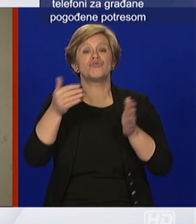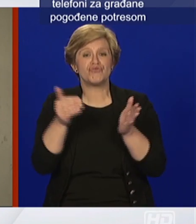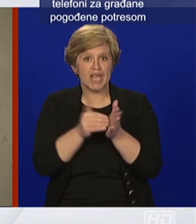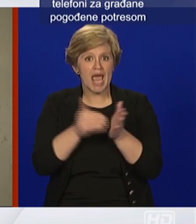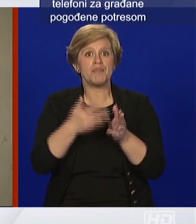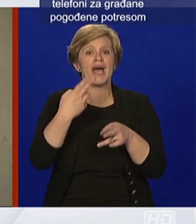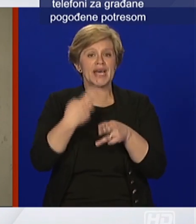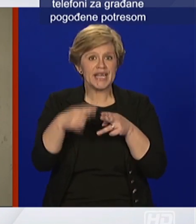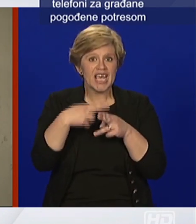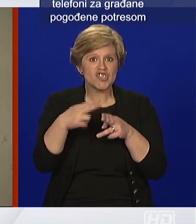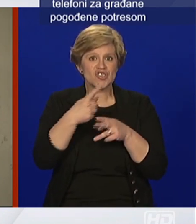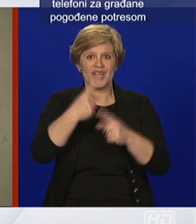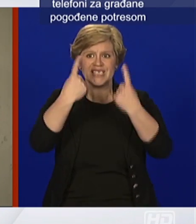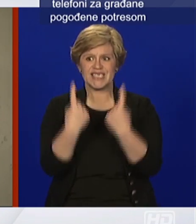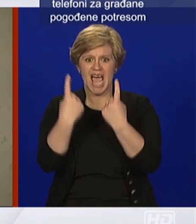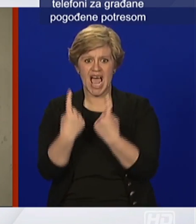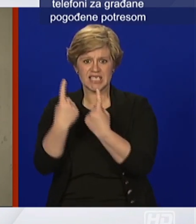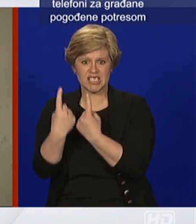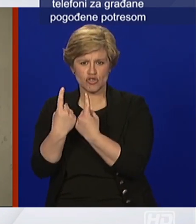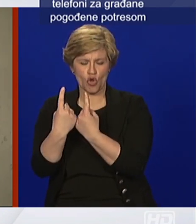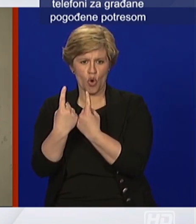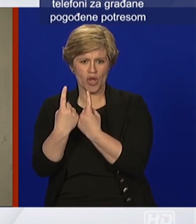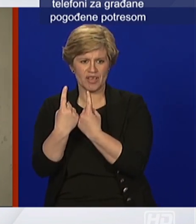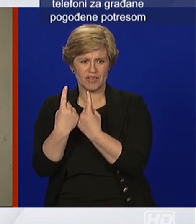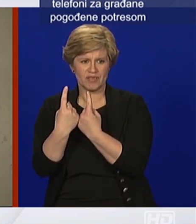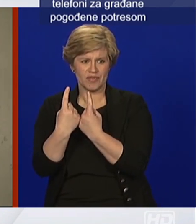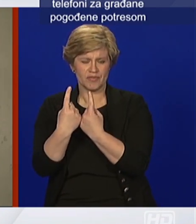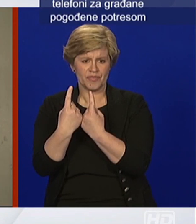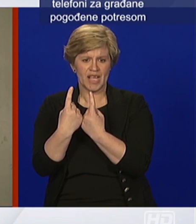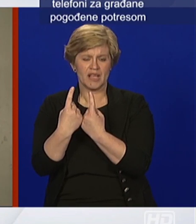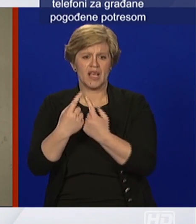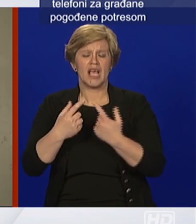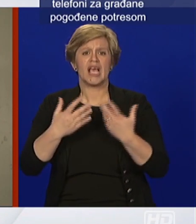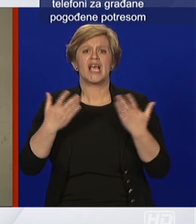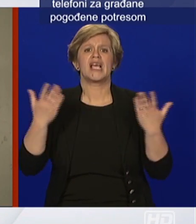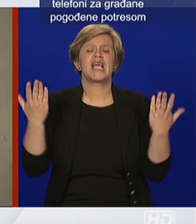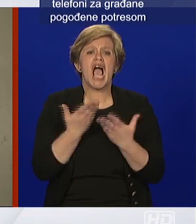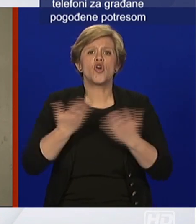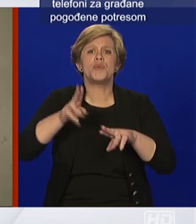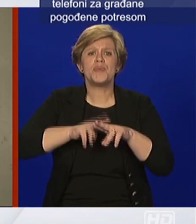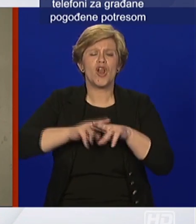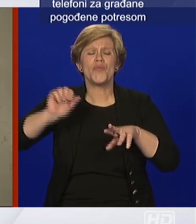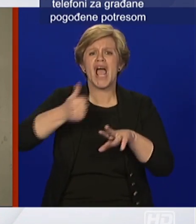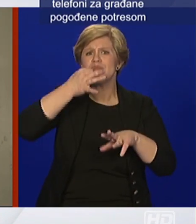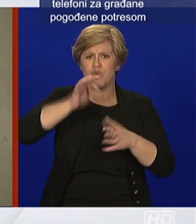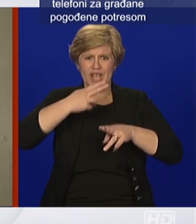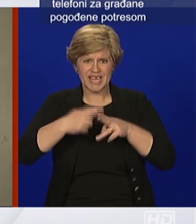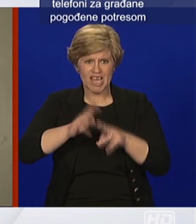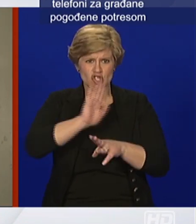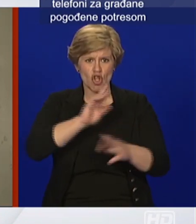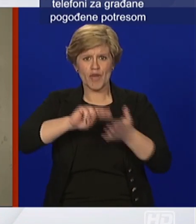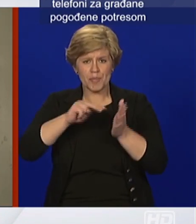te zastoje na način koji je optimalan zato još jednom pozivamo sve